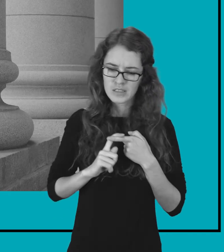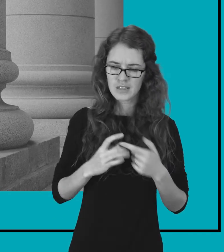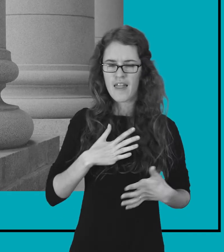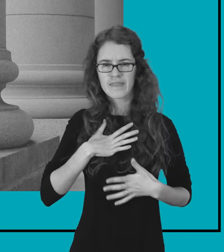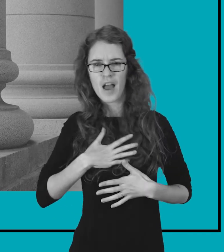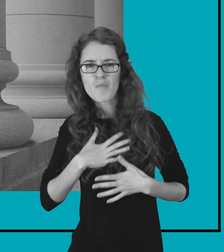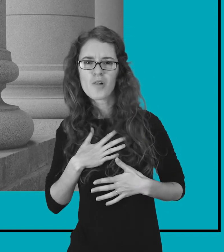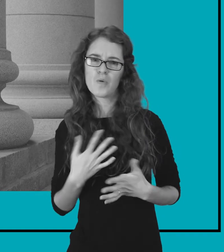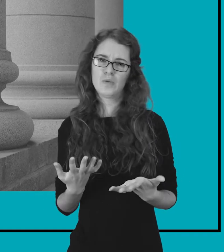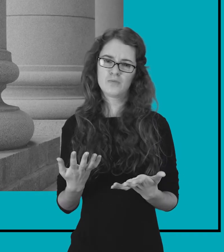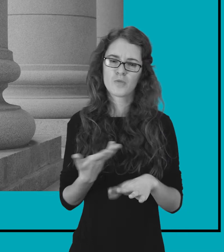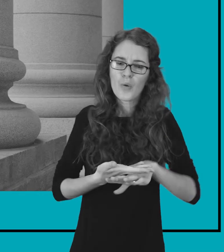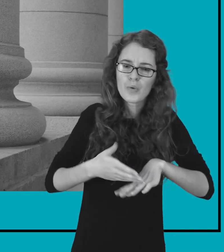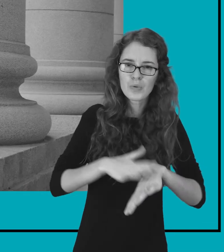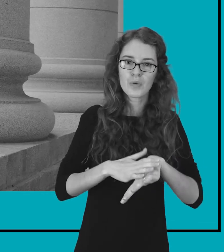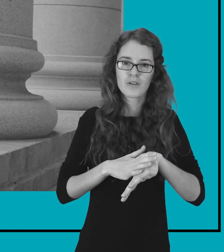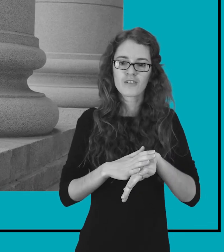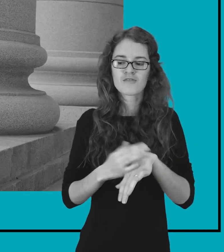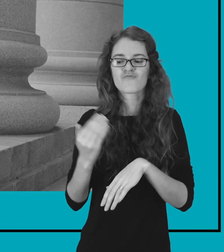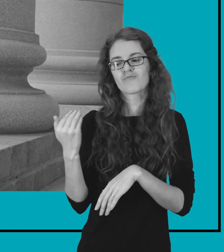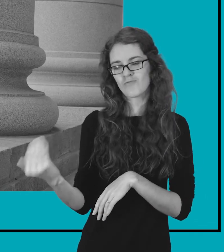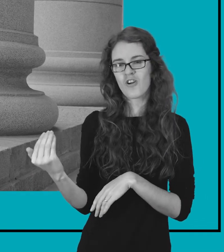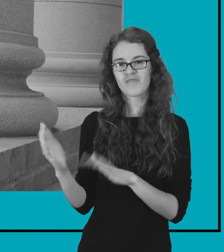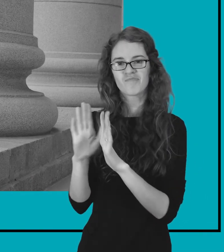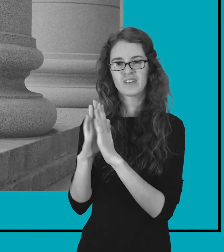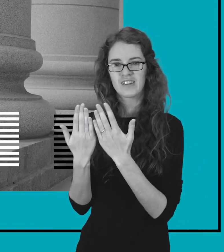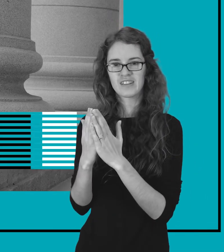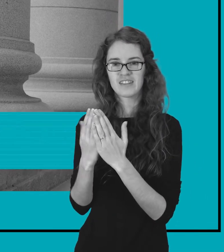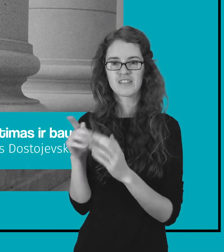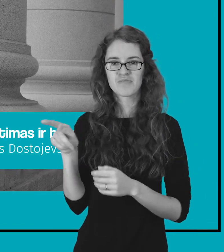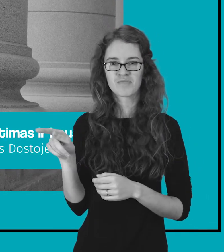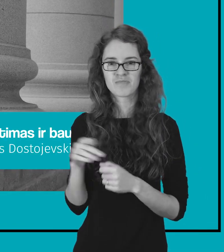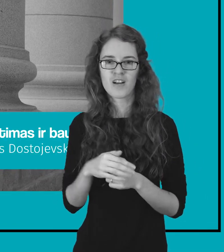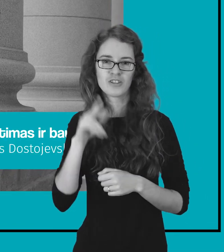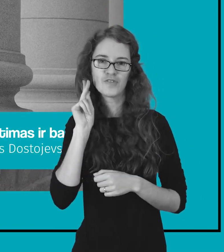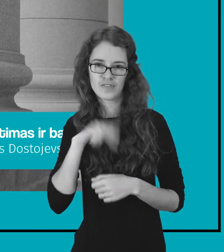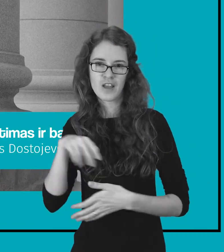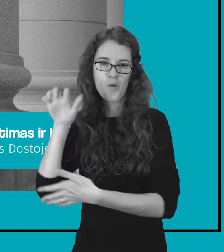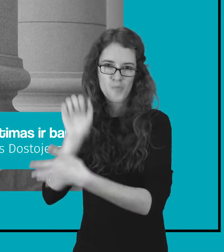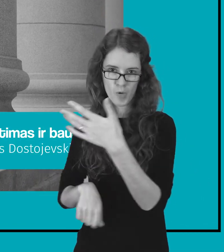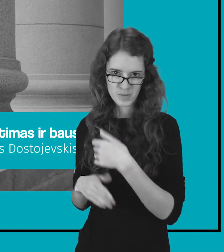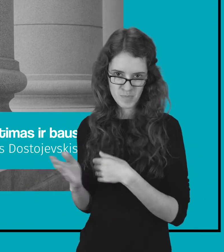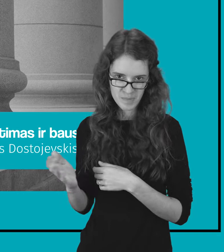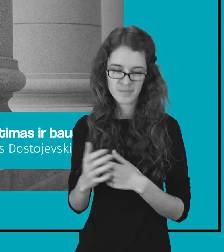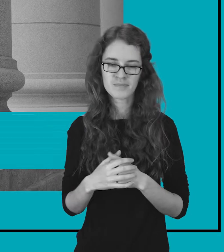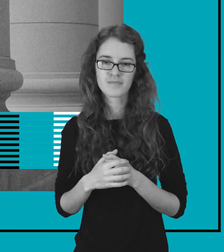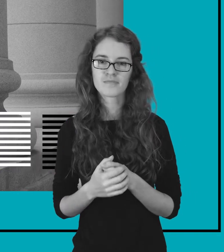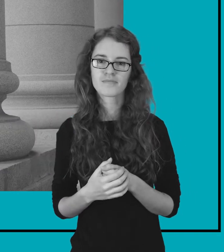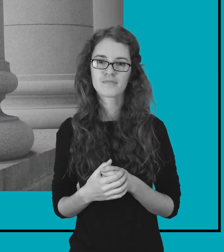ar yra kažkokios juodos, tai yra Feodoras Dostojevskis, Nusikaltimas ir bausmė.